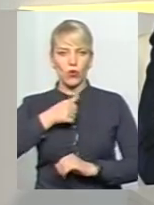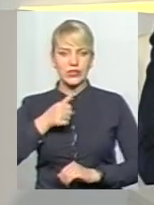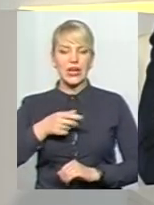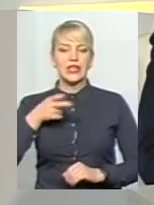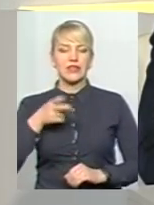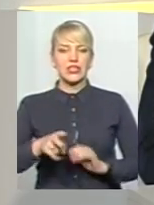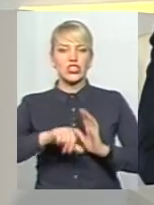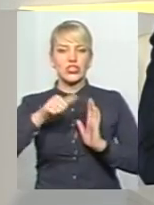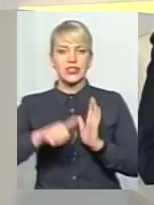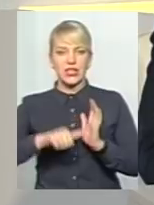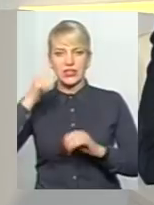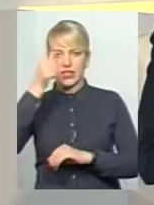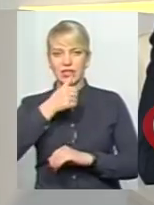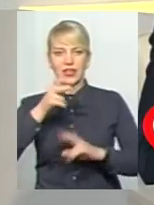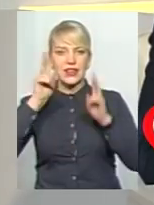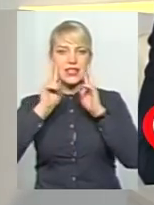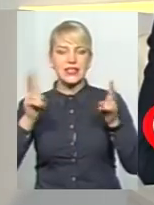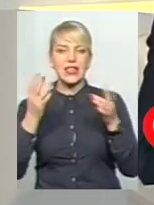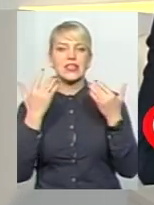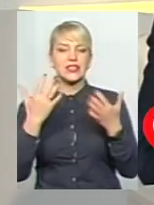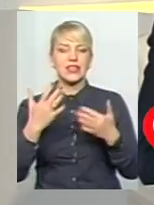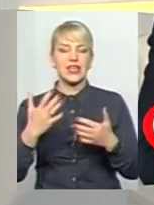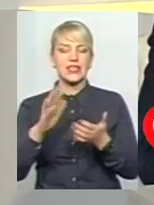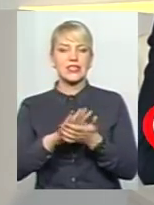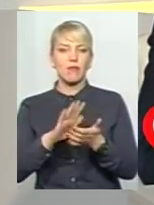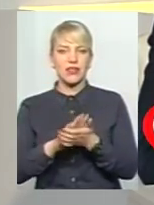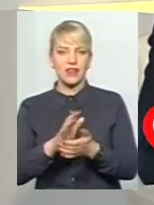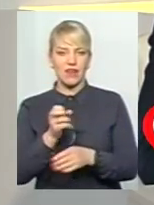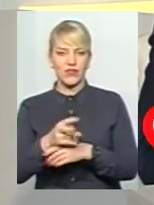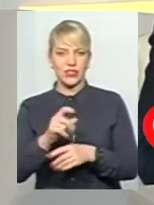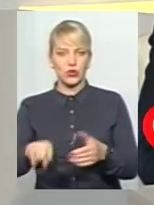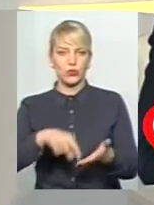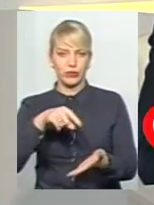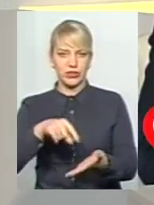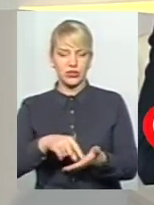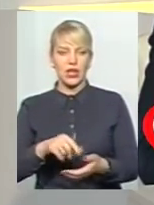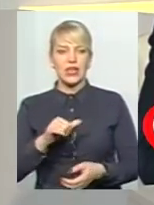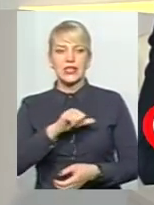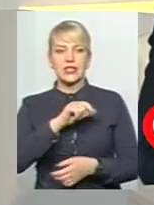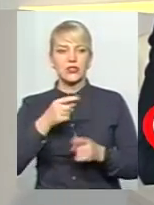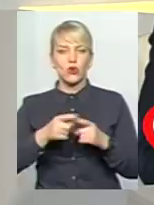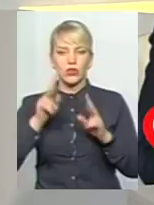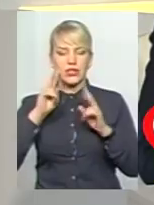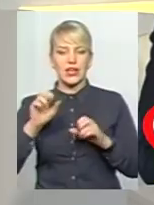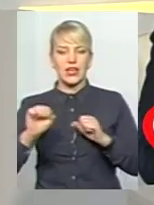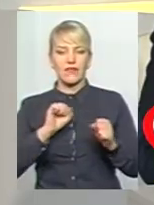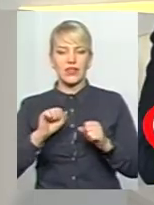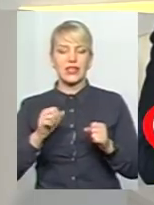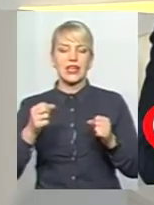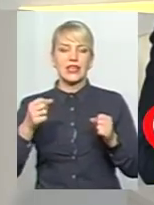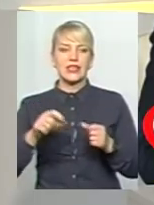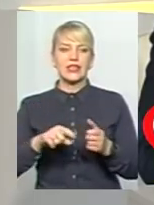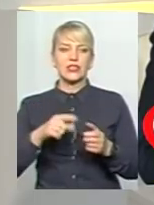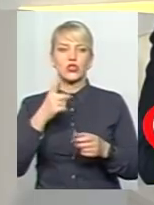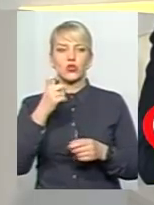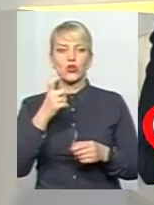2016 рік, не знали, скільки сміття продукує місце. Цього ніхто не знав. керівник Сквіцькому трансу говорив про те, що десь приблизно 150